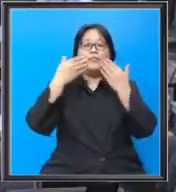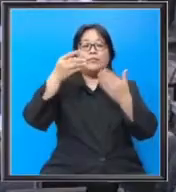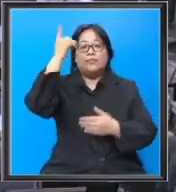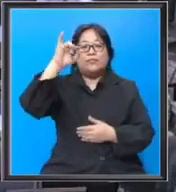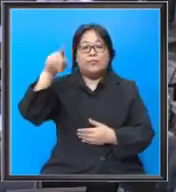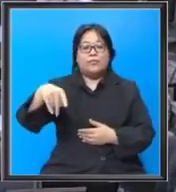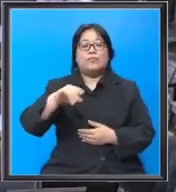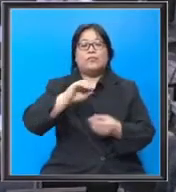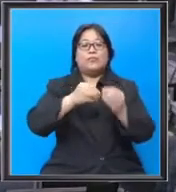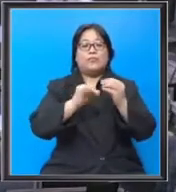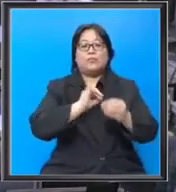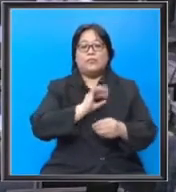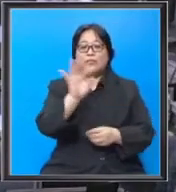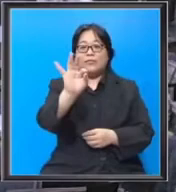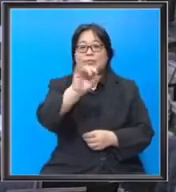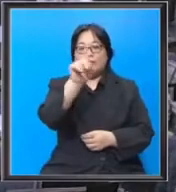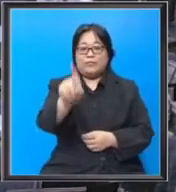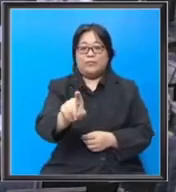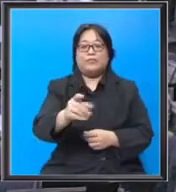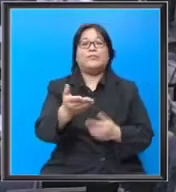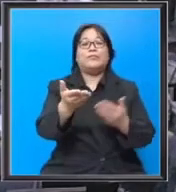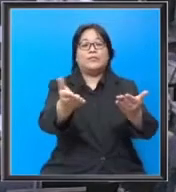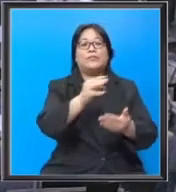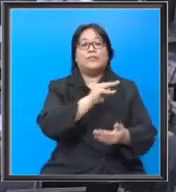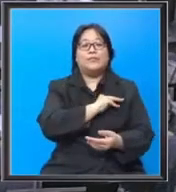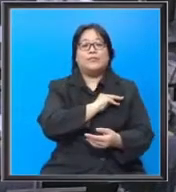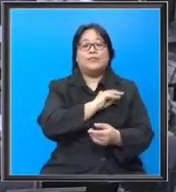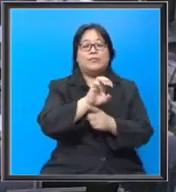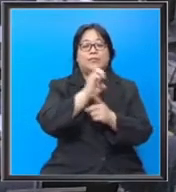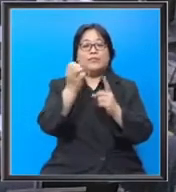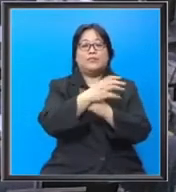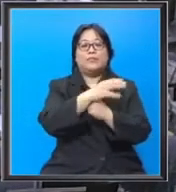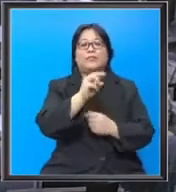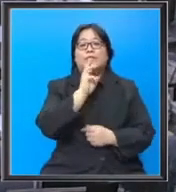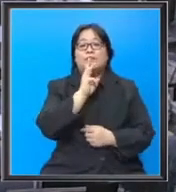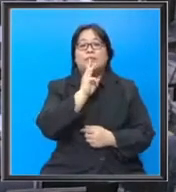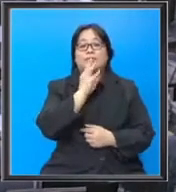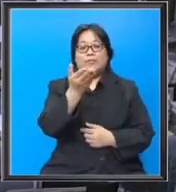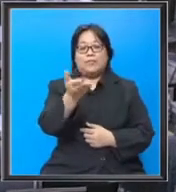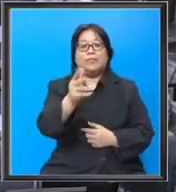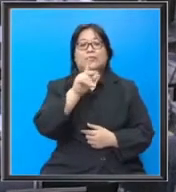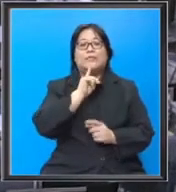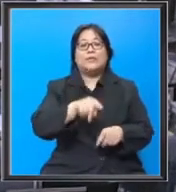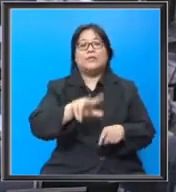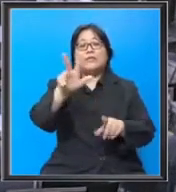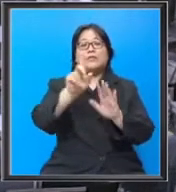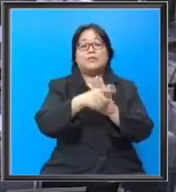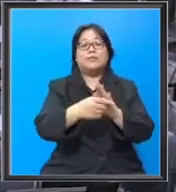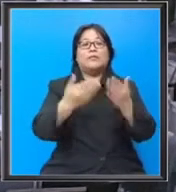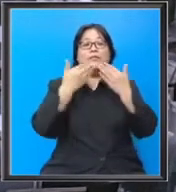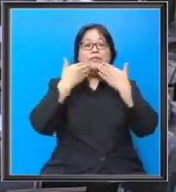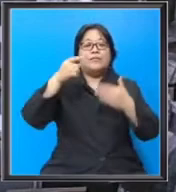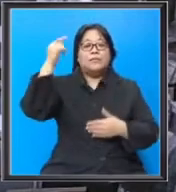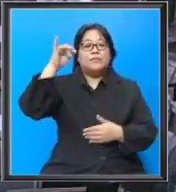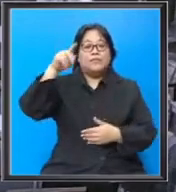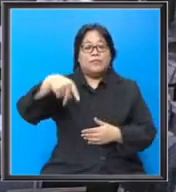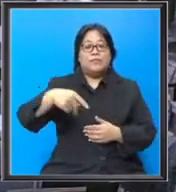Pertua soalan saya nombor 9. Cila Menteri Alam Sekitar dan Air untuk menjawab ini. 3 minit. Terima kasih Tuan Yang Pertua.